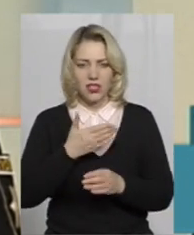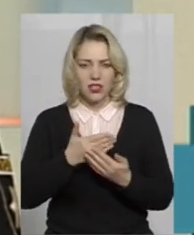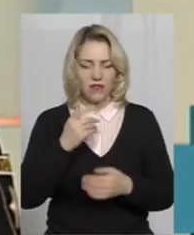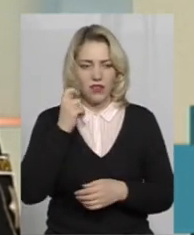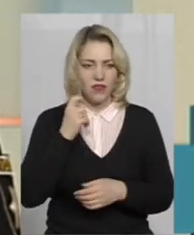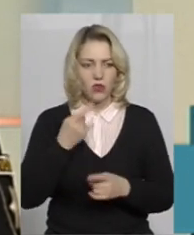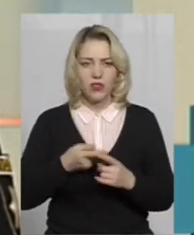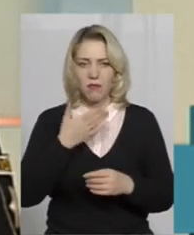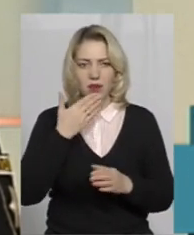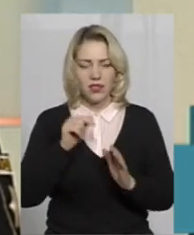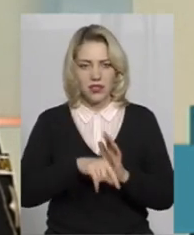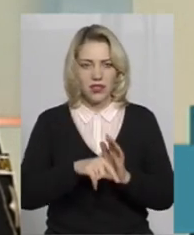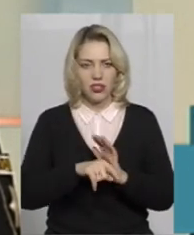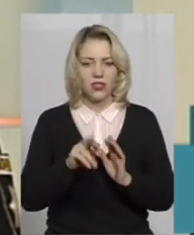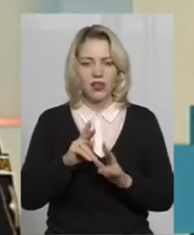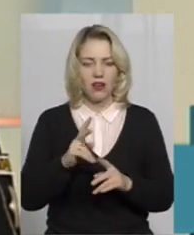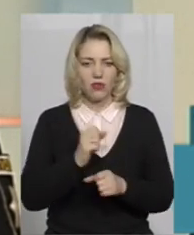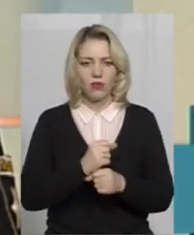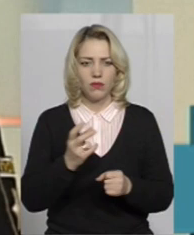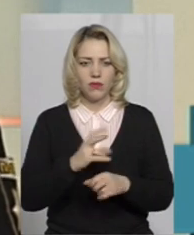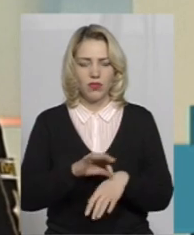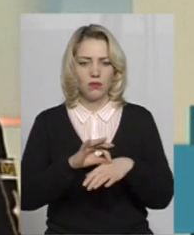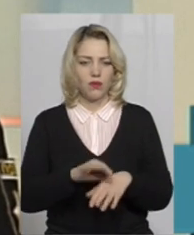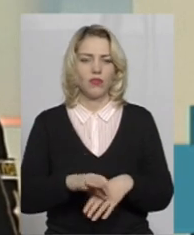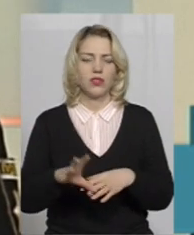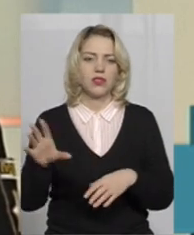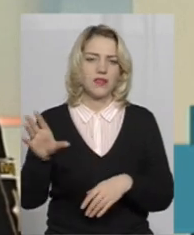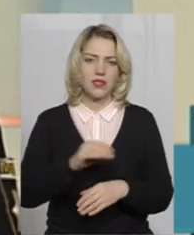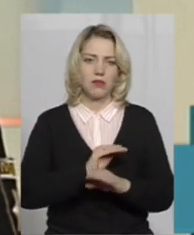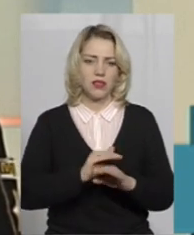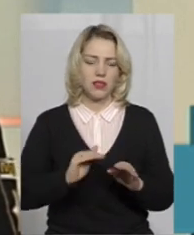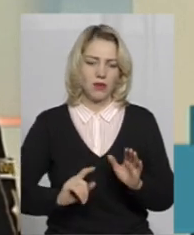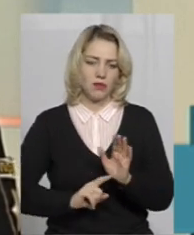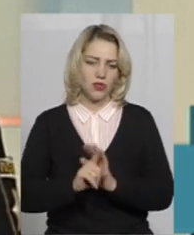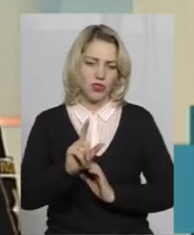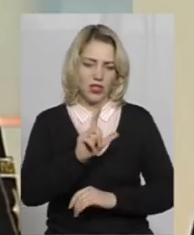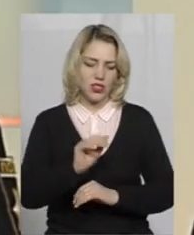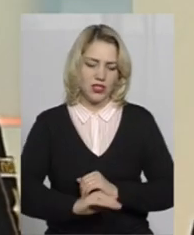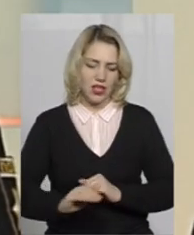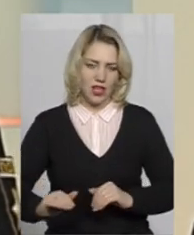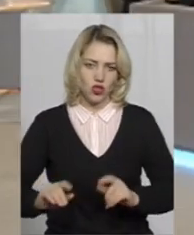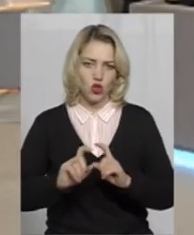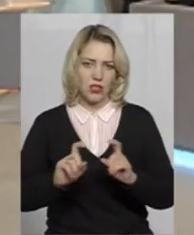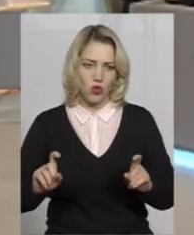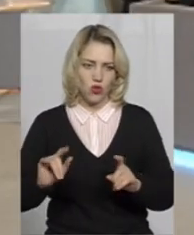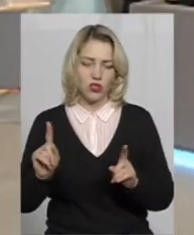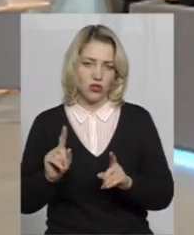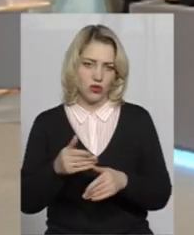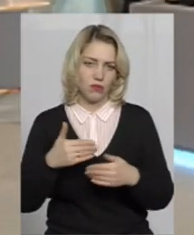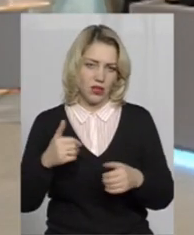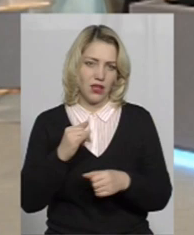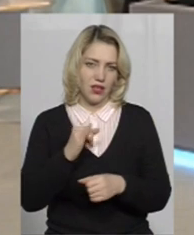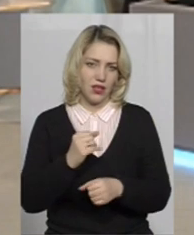ніякого це значення, так як робота повинна проводитися з абсолютно всіма дітьми, починаючи з дитячого садочку, що ми і робимо.